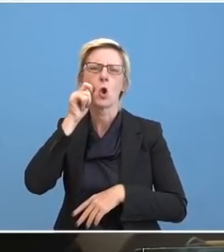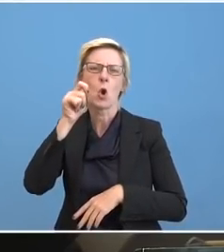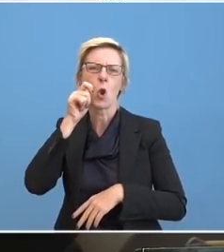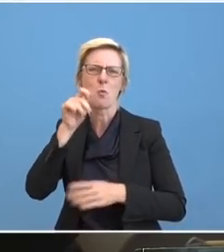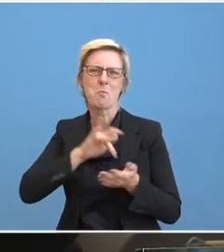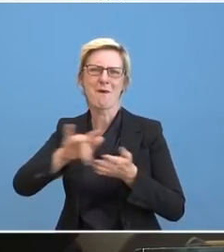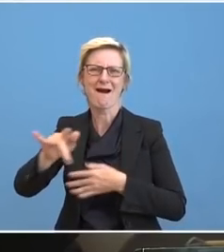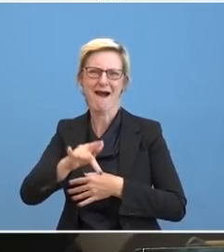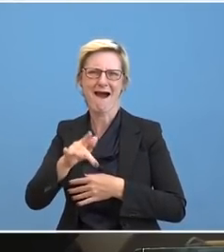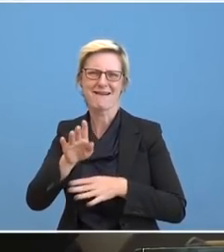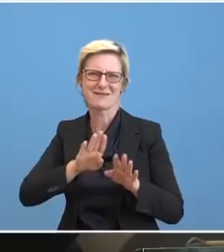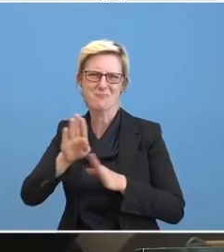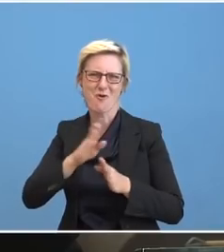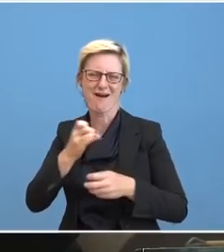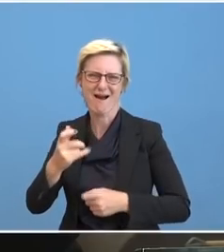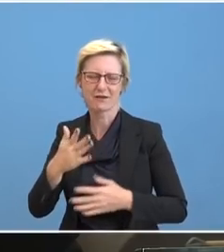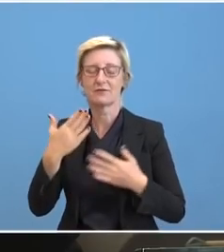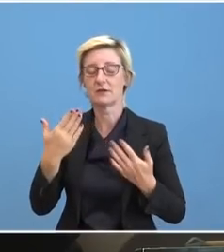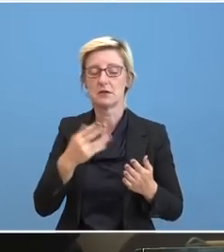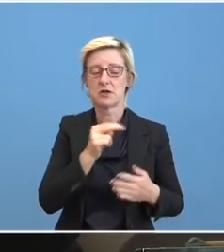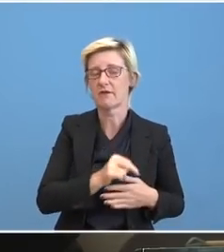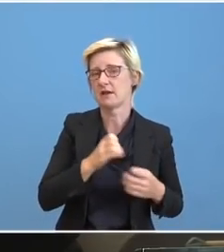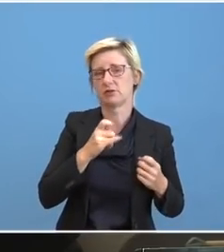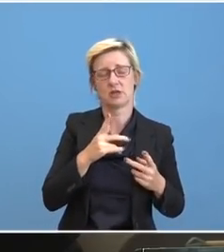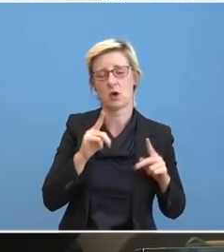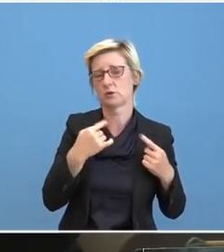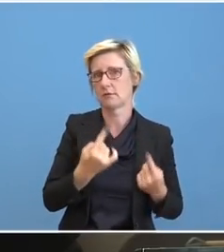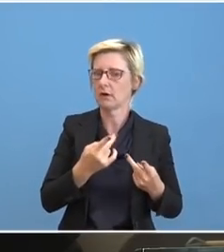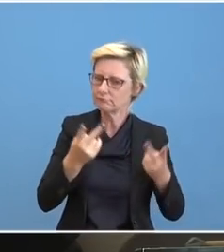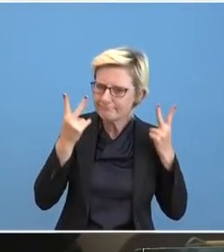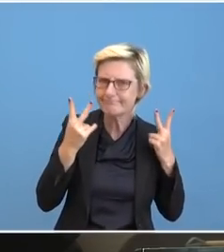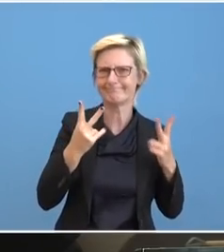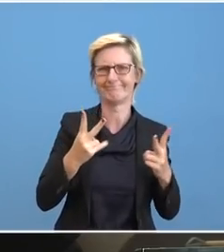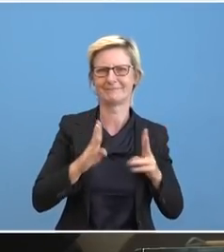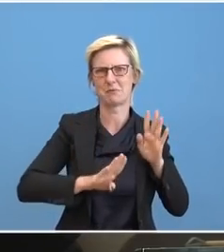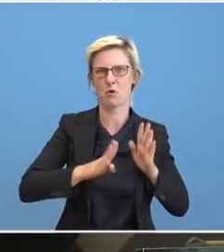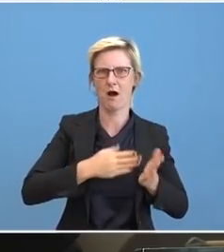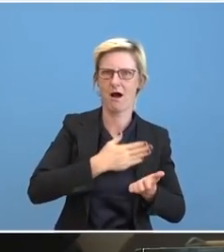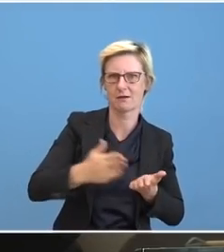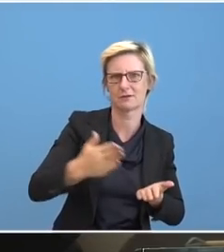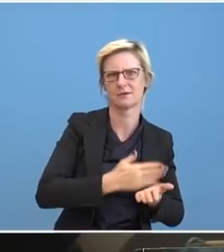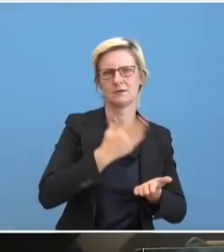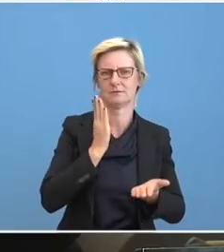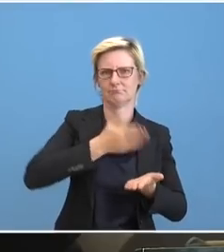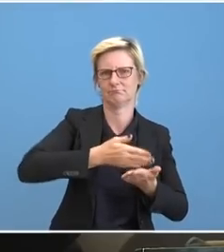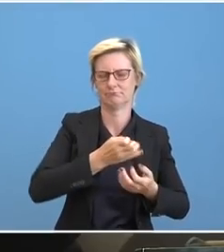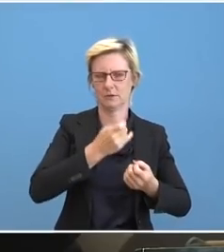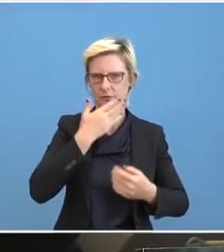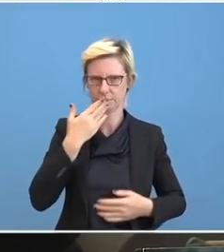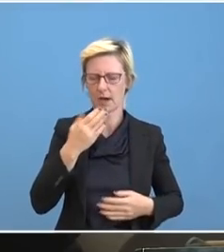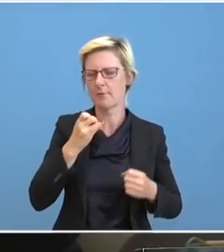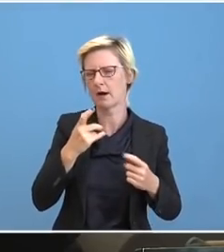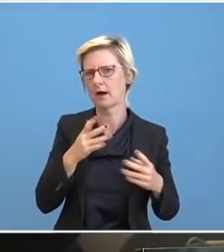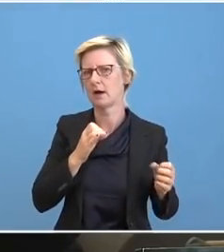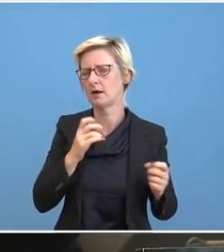Das trifft vielleicht für Herrn Nawalny dann auch zu, aber das ist der Bundesregierung alles bekannt, aber spielt im Moment